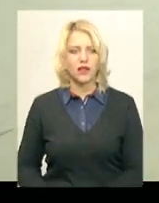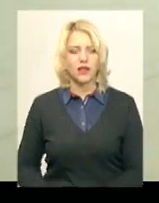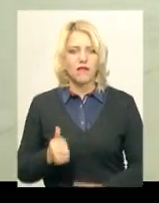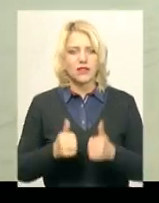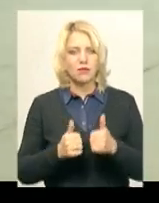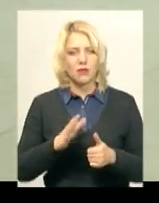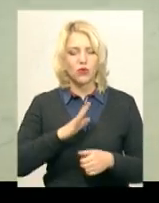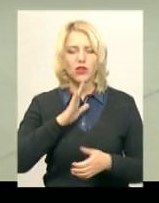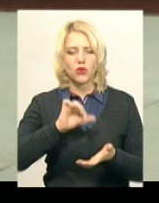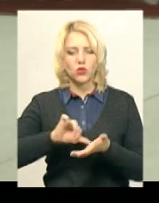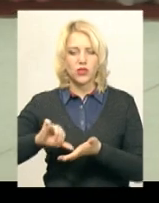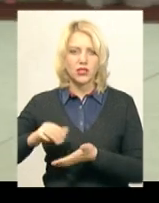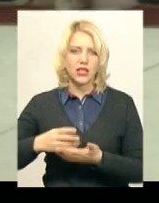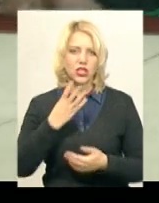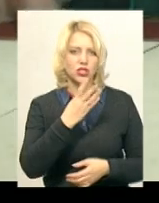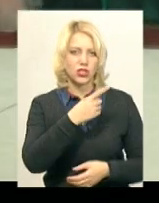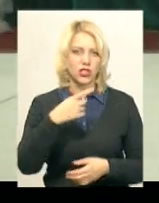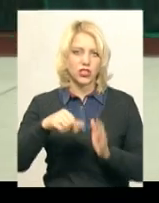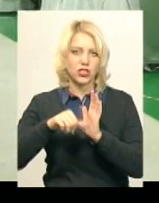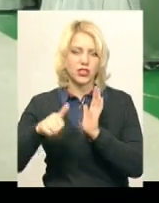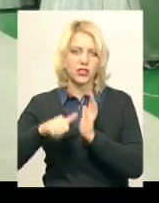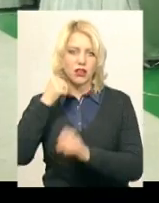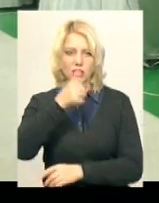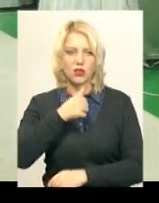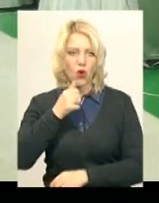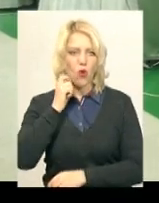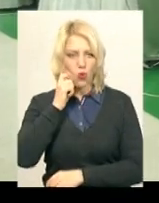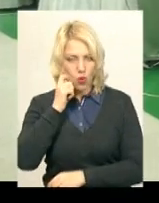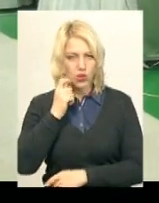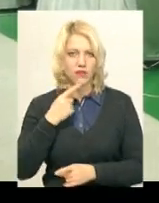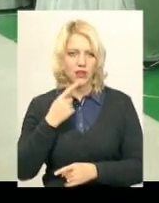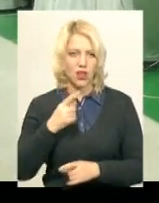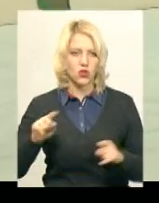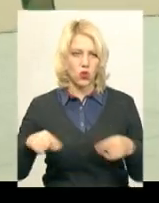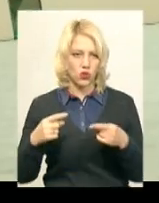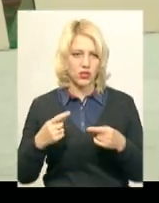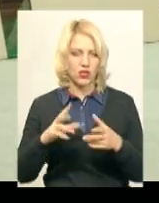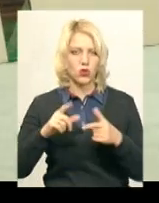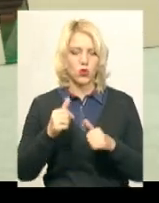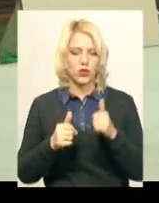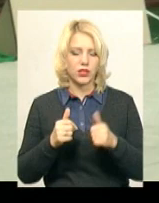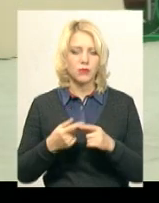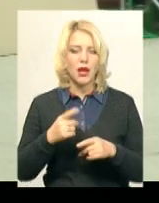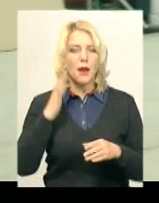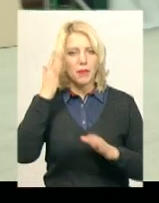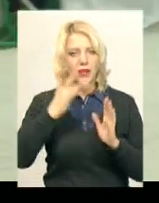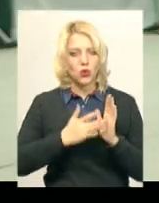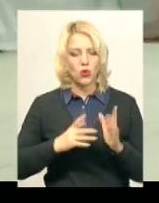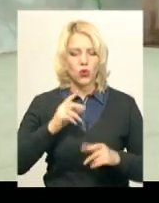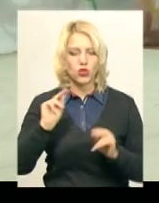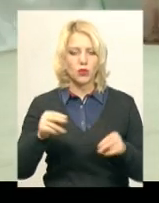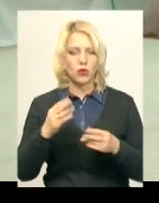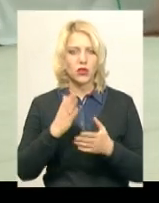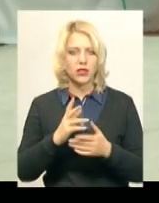учасниками були дівчата від 4 до 16 років, каже організатор турніру Олена Реп'єва. За її словами, метою чемпіонату є обмін